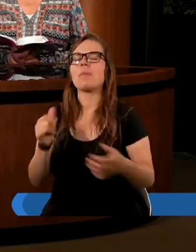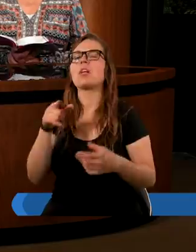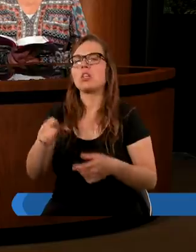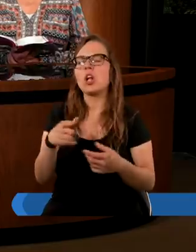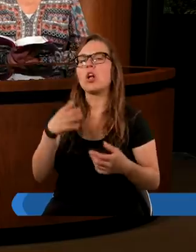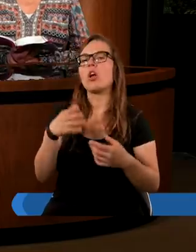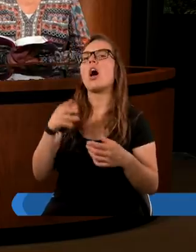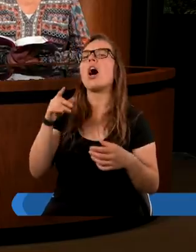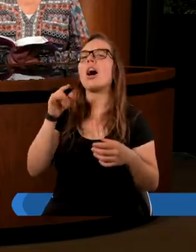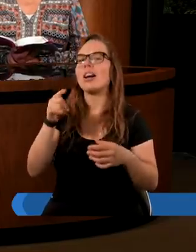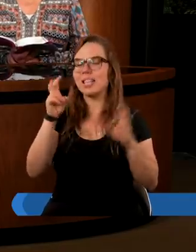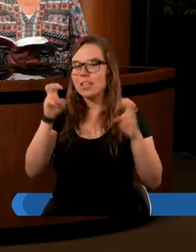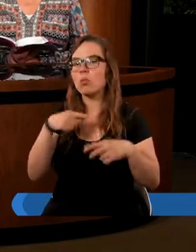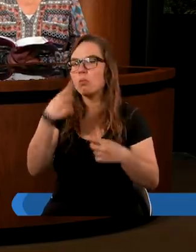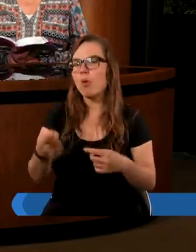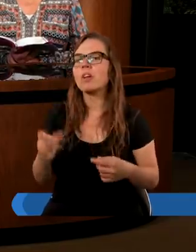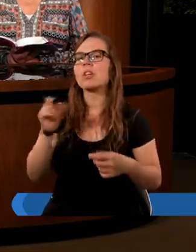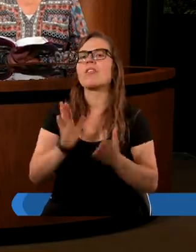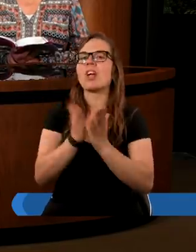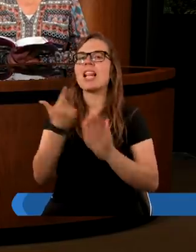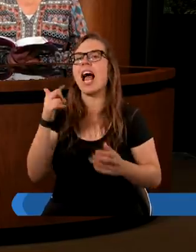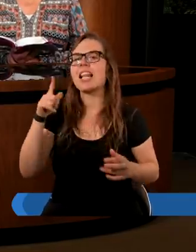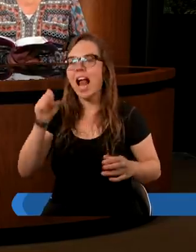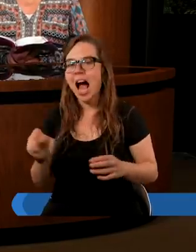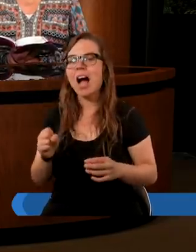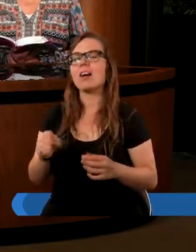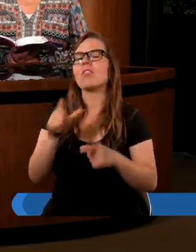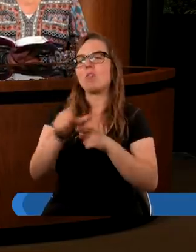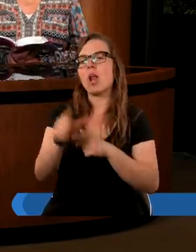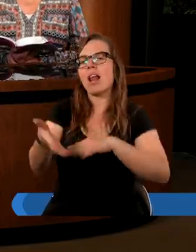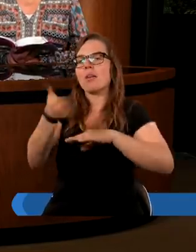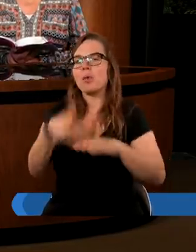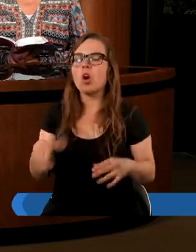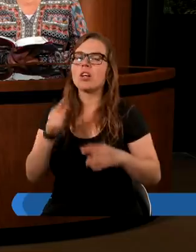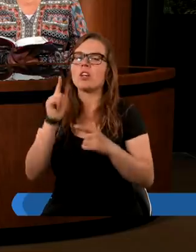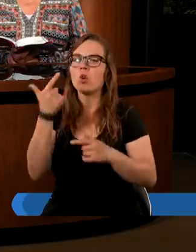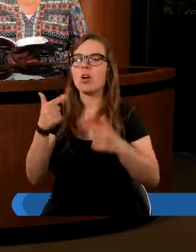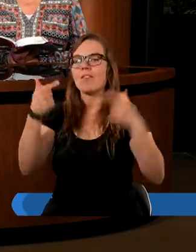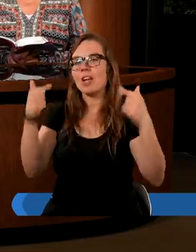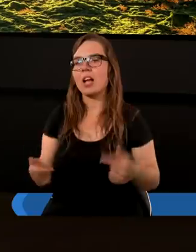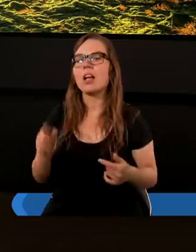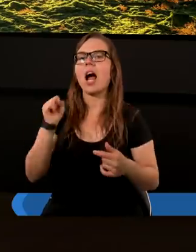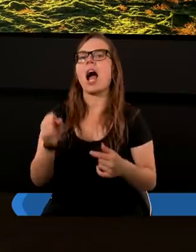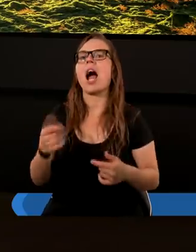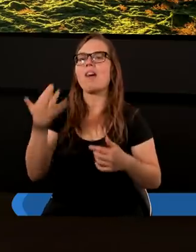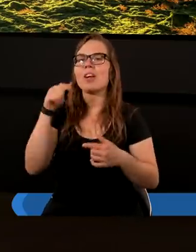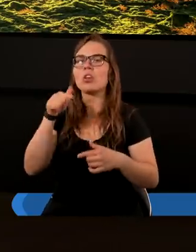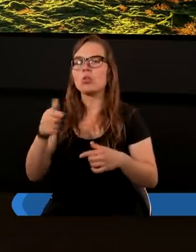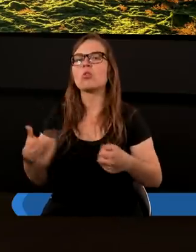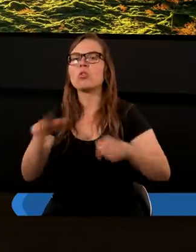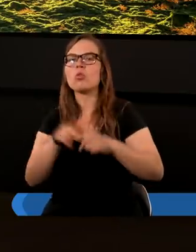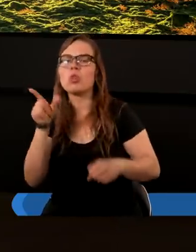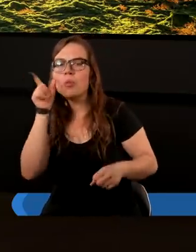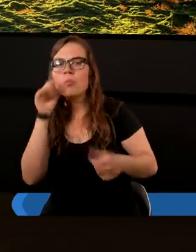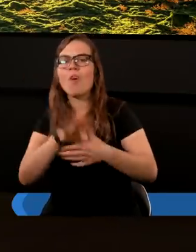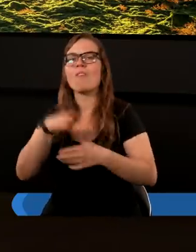też jest. Ja już to zacytuję w księdze Daniela 12. rozdziale drugim wierszu. A wielu tych, którzy